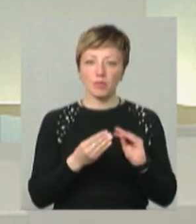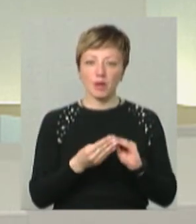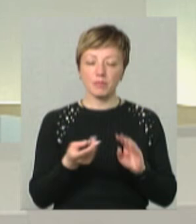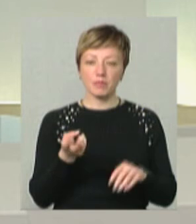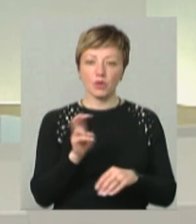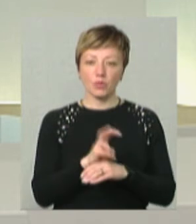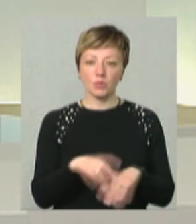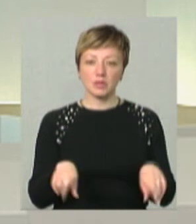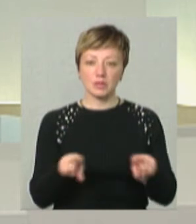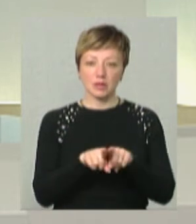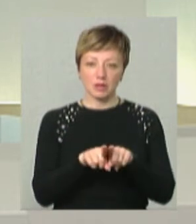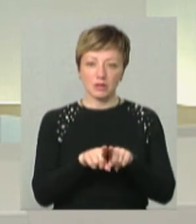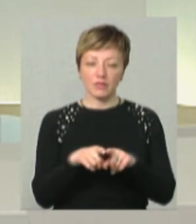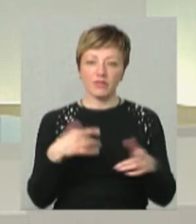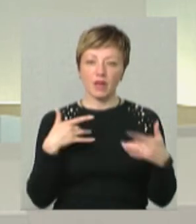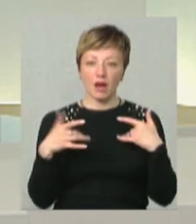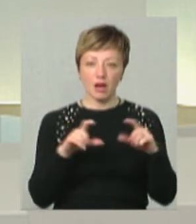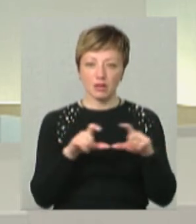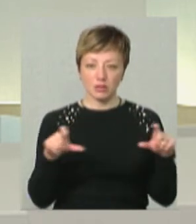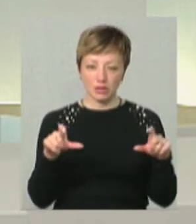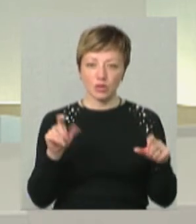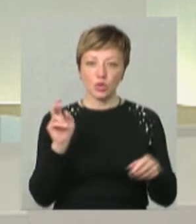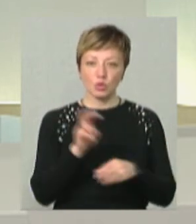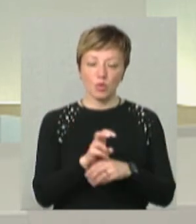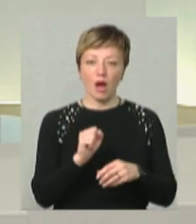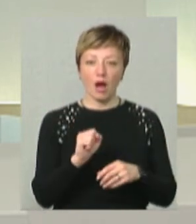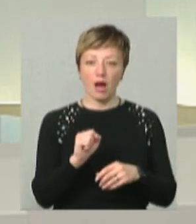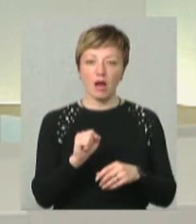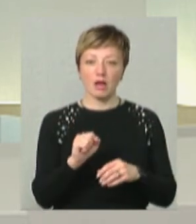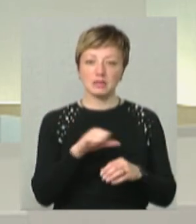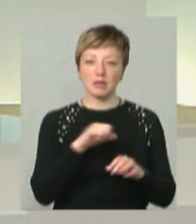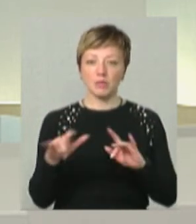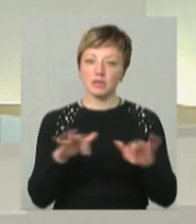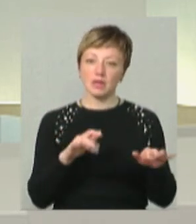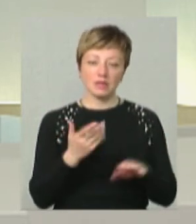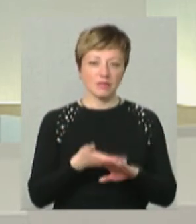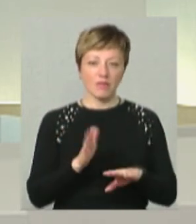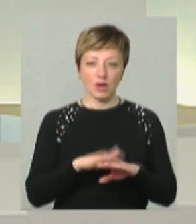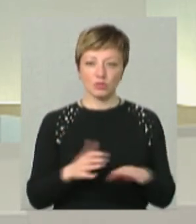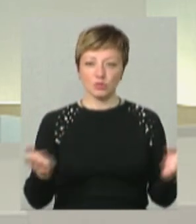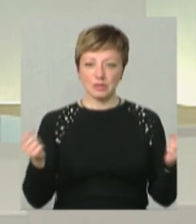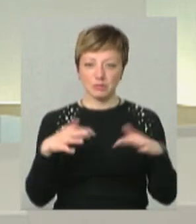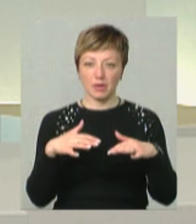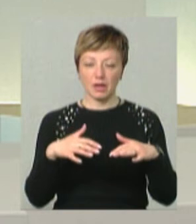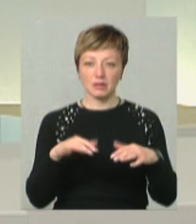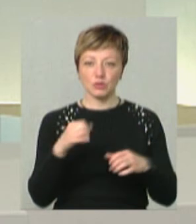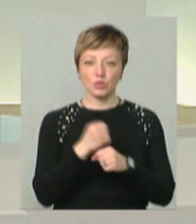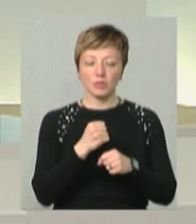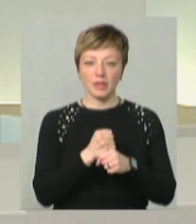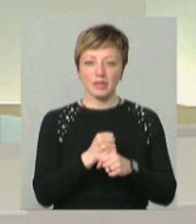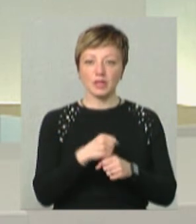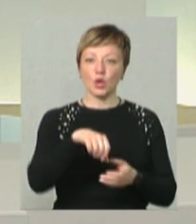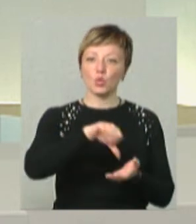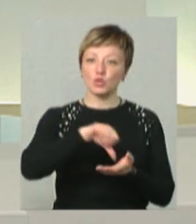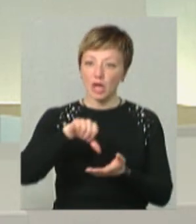вони приходять так от… Ну, театри то йдуть, а отак в самодіяльності трошки важко їх зібрати і зробити щось.